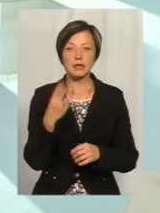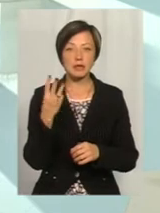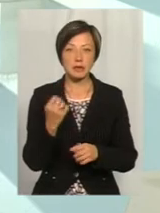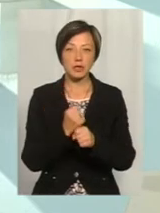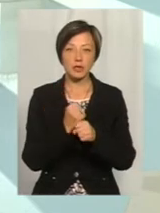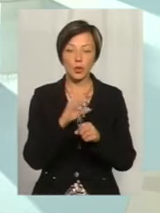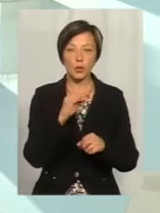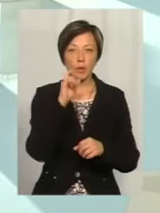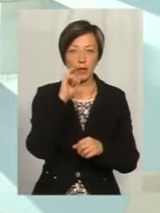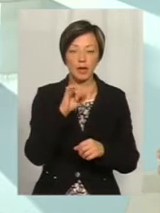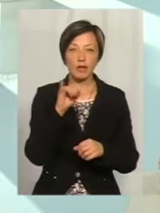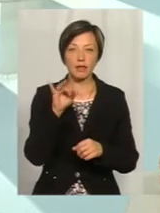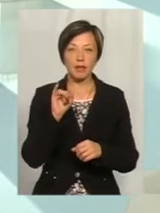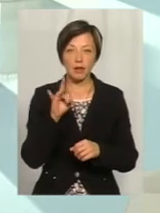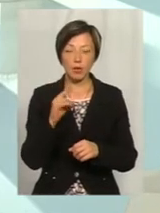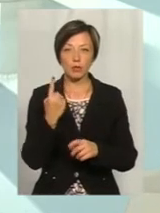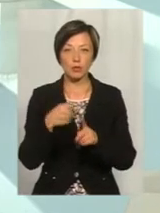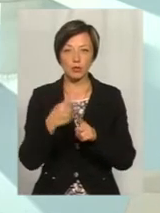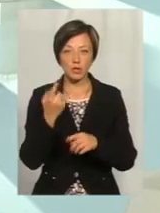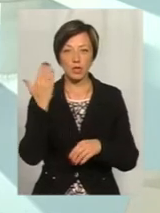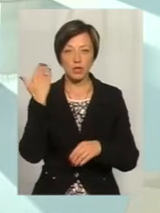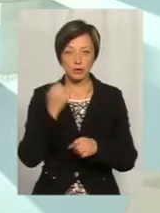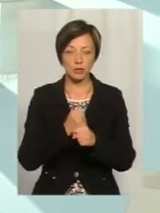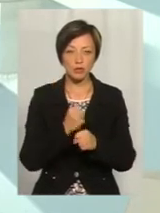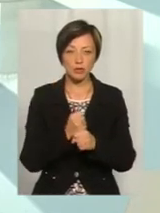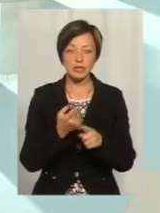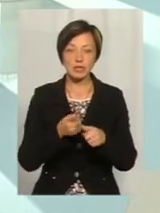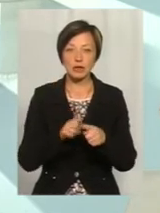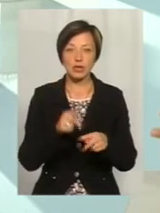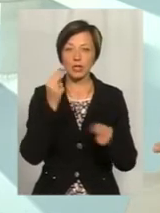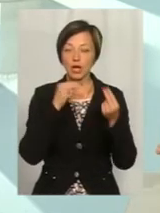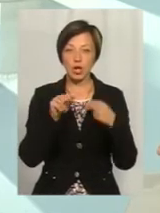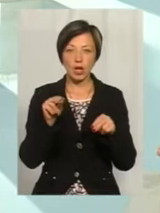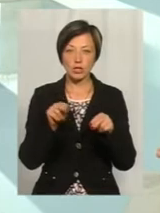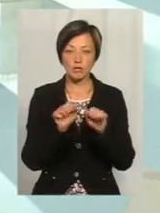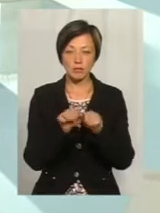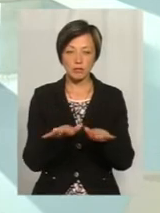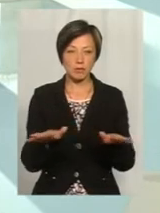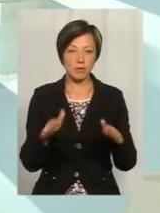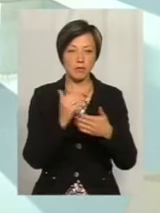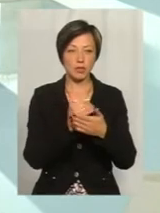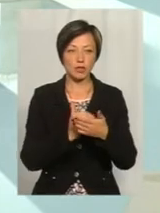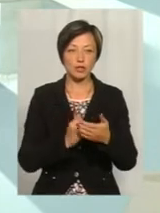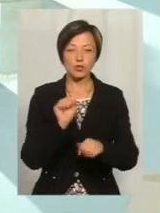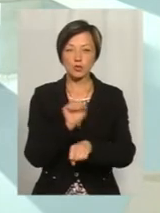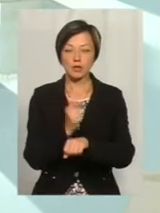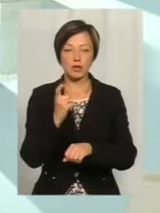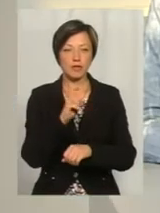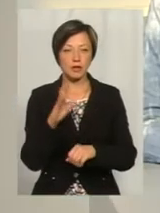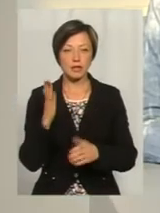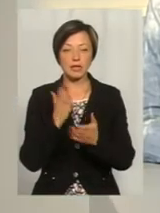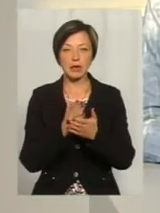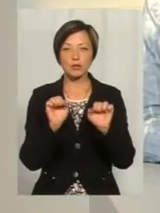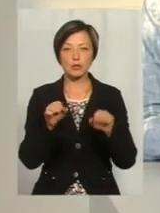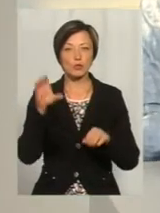UA1, Інтер і 1+,1, ну раніше працювали. Тобто це була найкраща розбудована мережа. Я вас призбаню на хвилинку, тому що вже